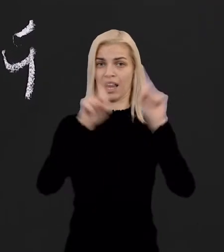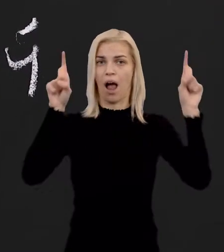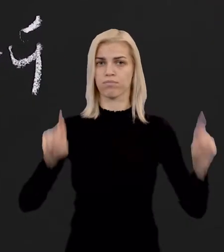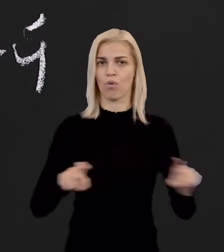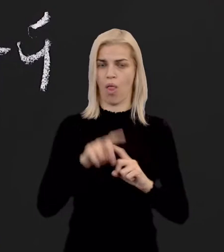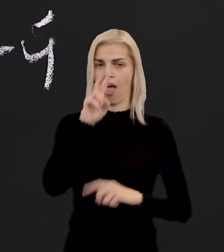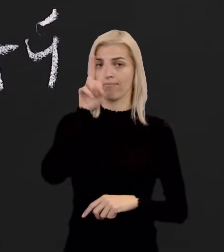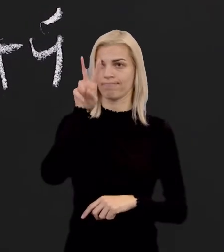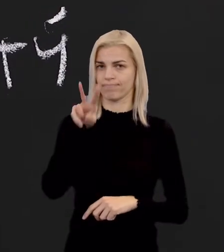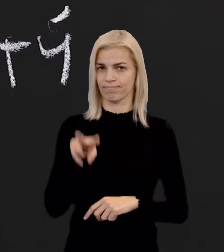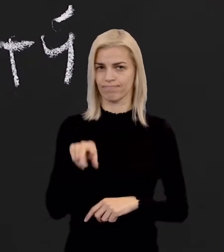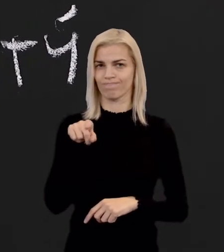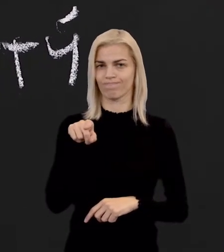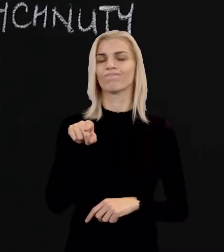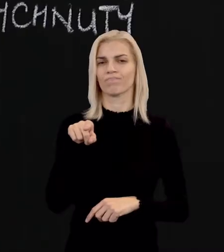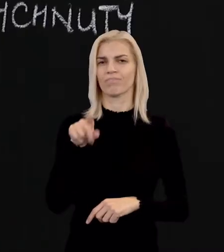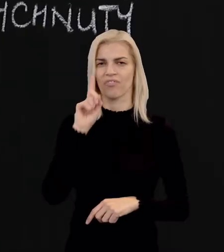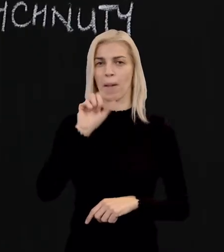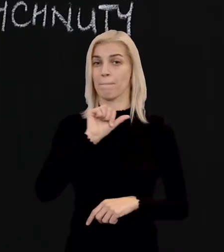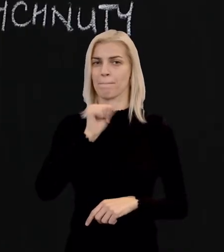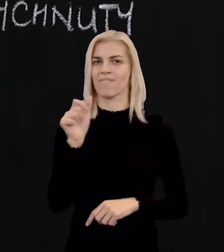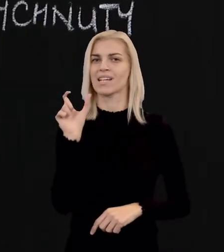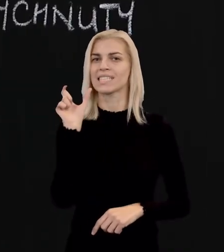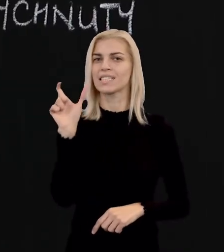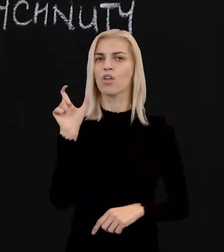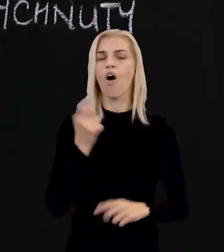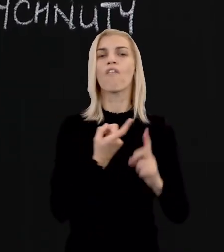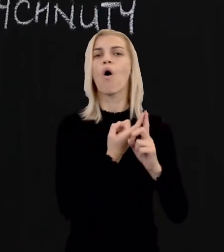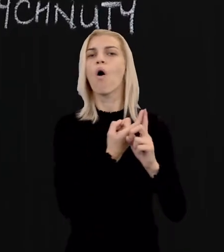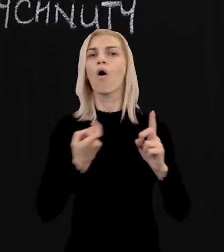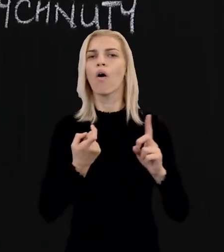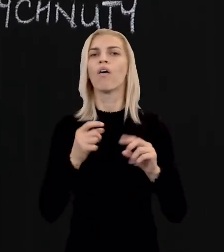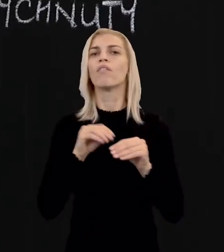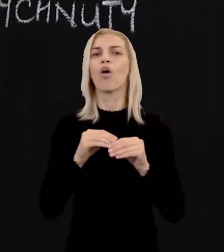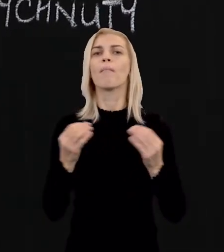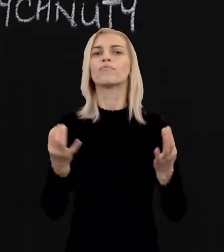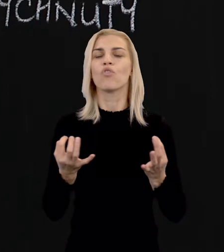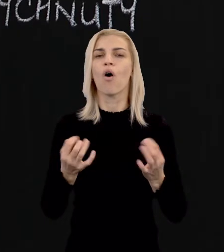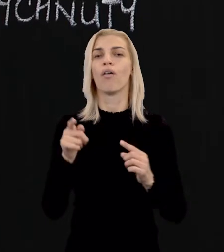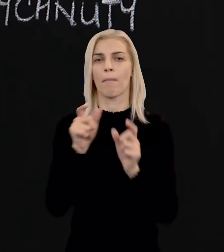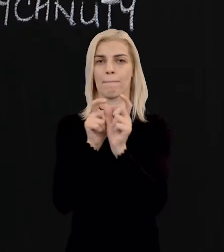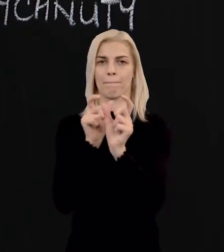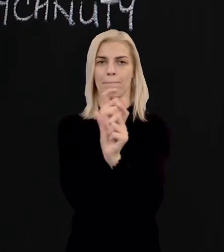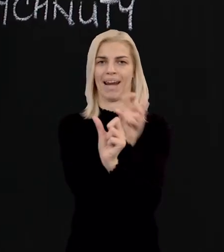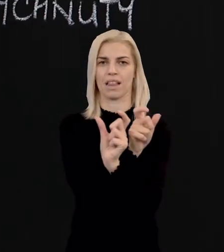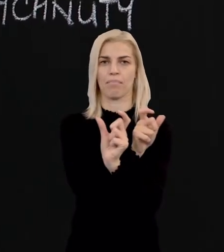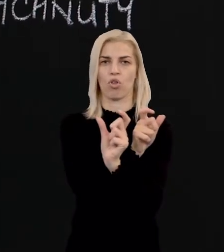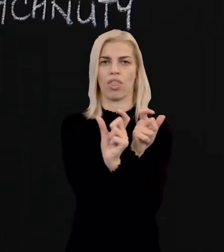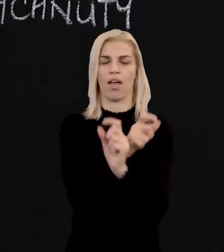tušia, že pravdepodobne to prvé slovo bolo odvodené predponou. Tá predpona je